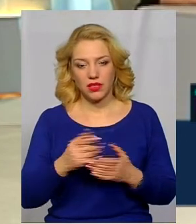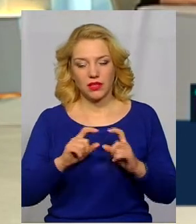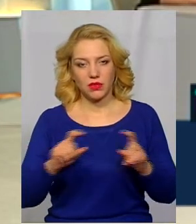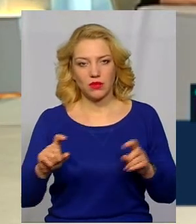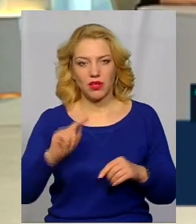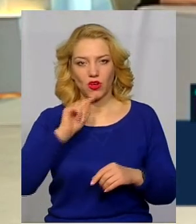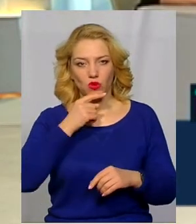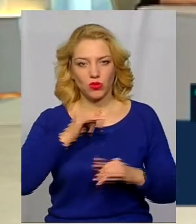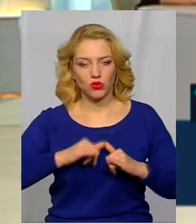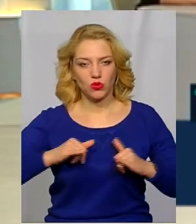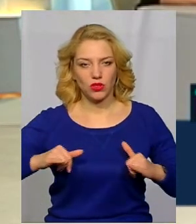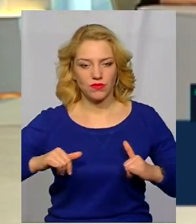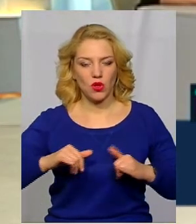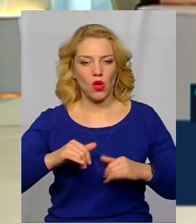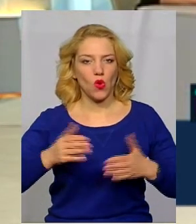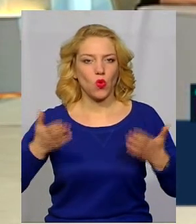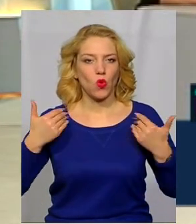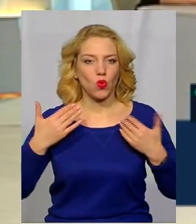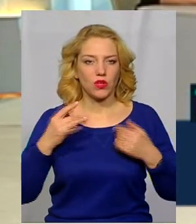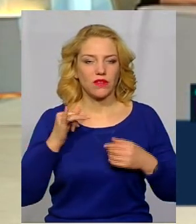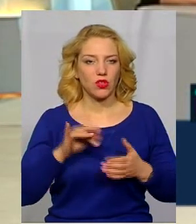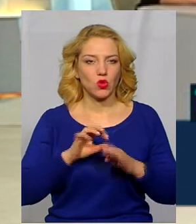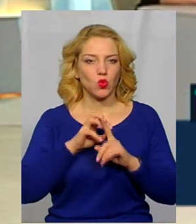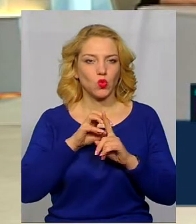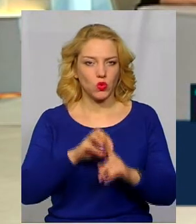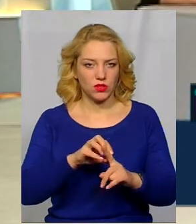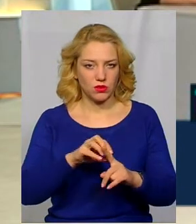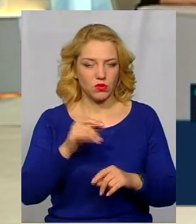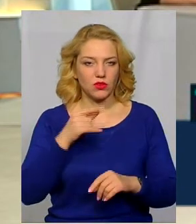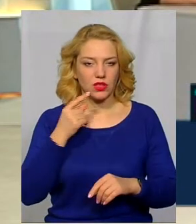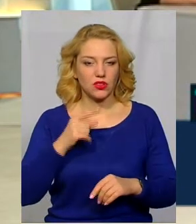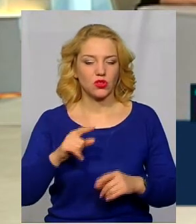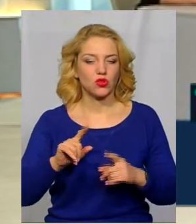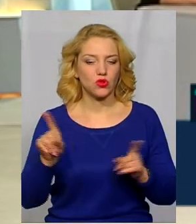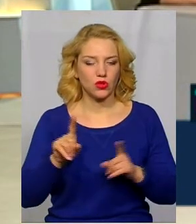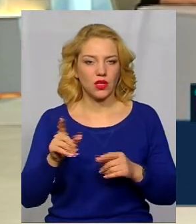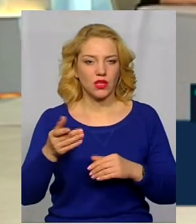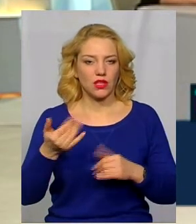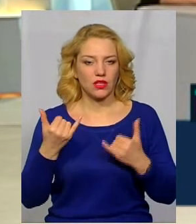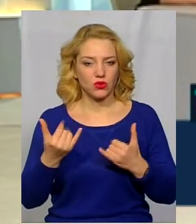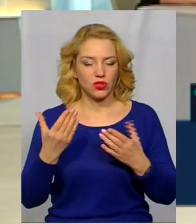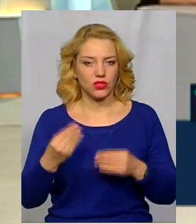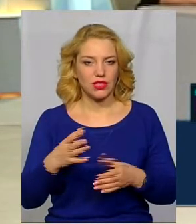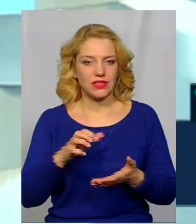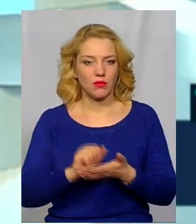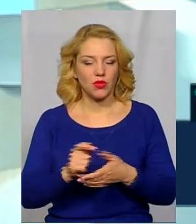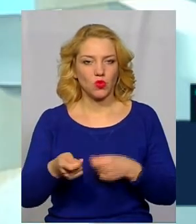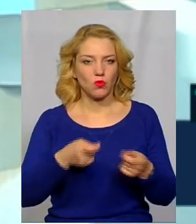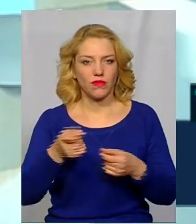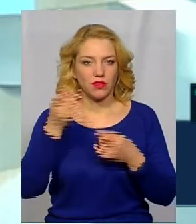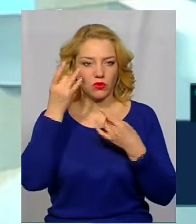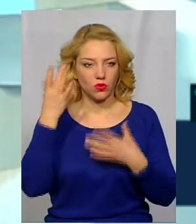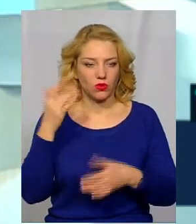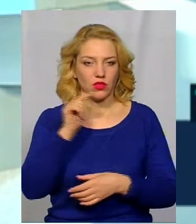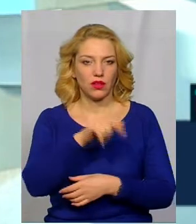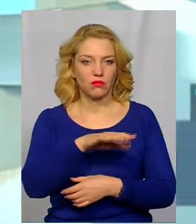економічного розвитку курортів та туризму. На сьогодні ми знаємо, що курортами та туризму займався управління культури.